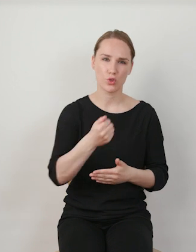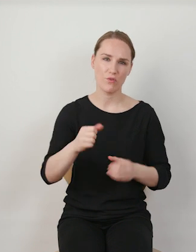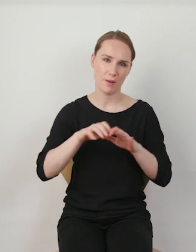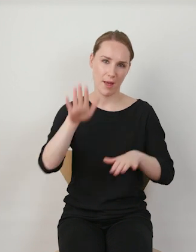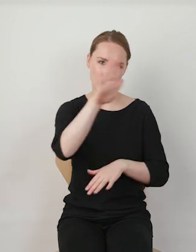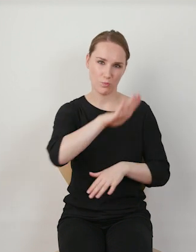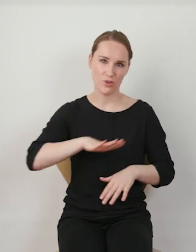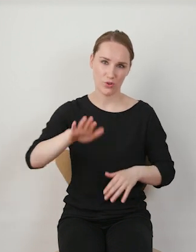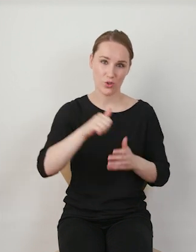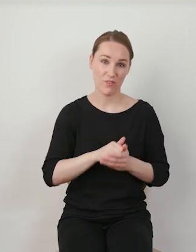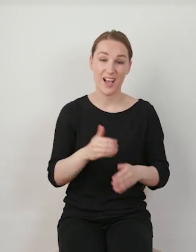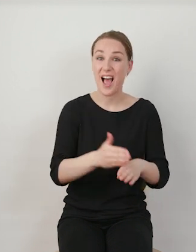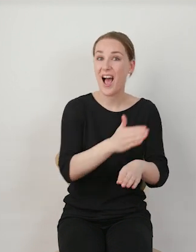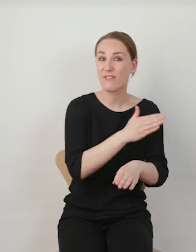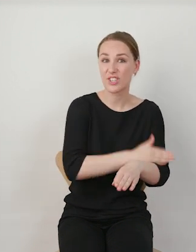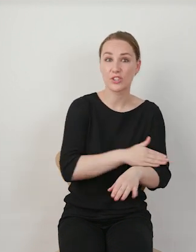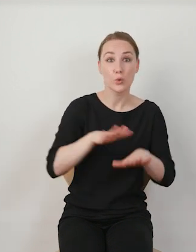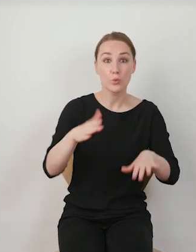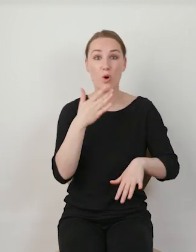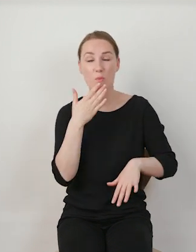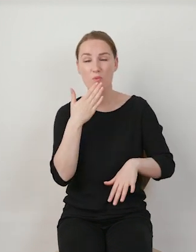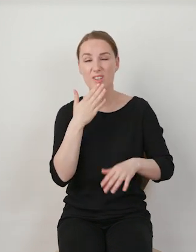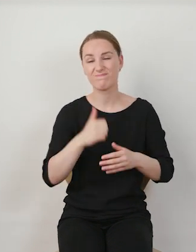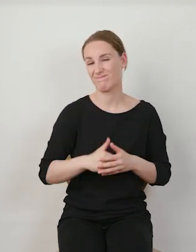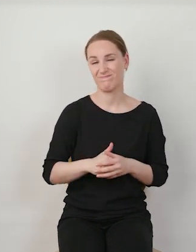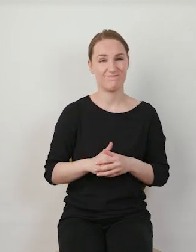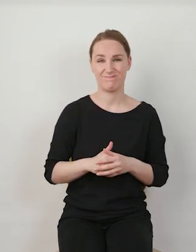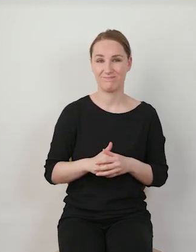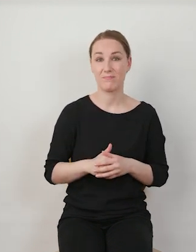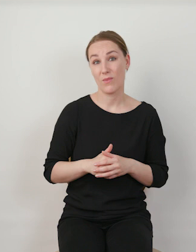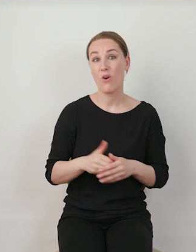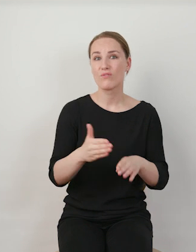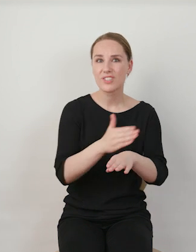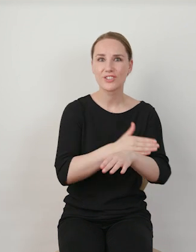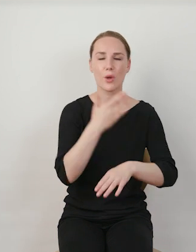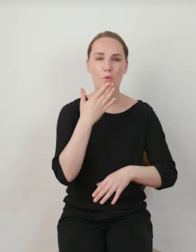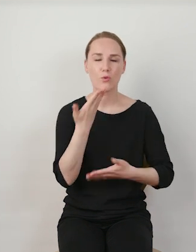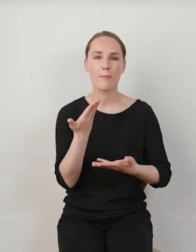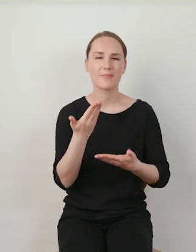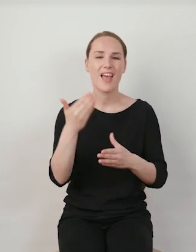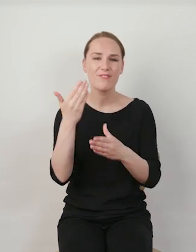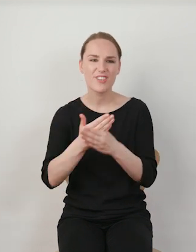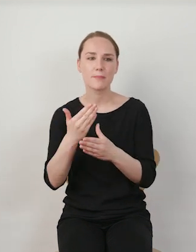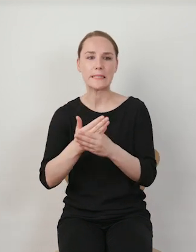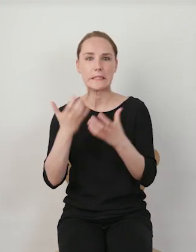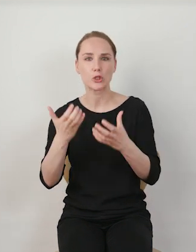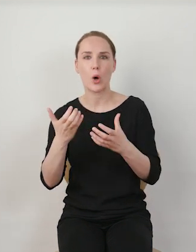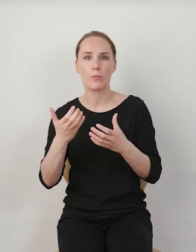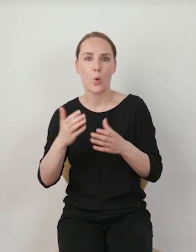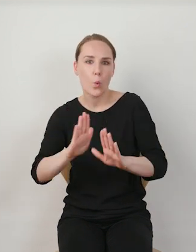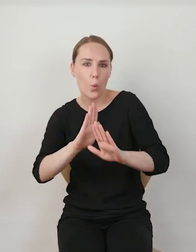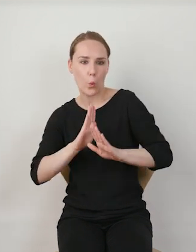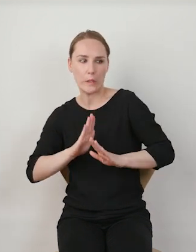społecznościowych, o którym wcześniej aż tak dużo się nie mówiono, ponieważ tak jak wspomniałam, firmy raczej chciały ukrywać